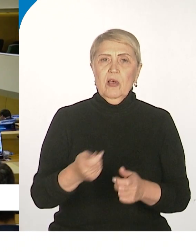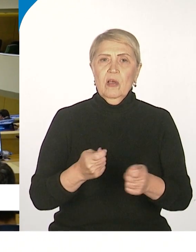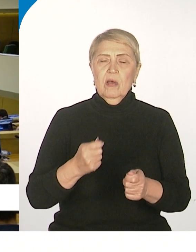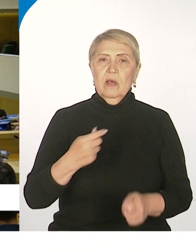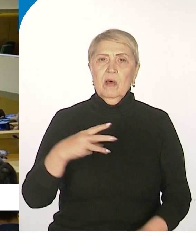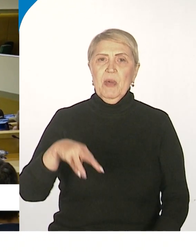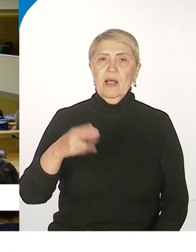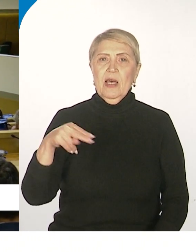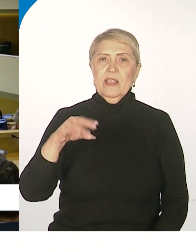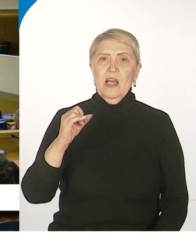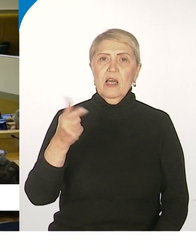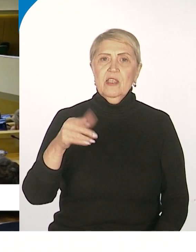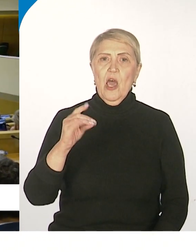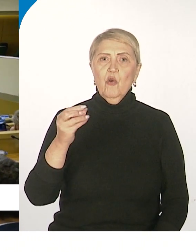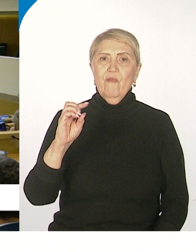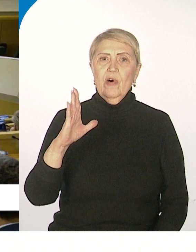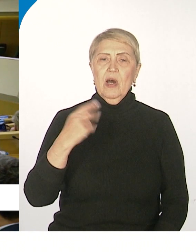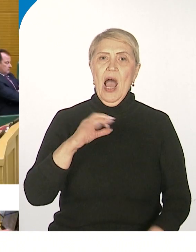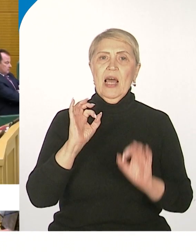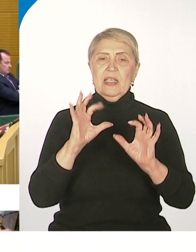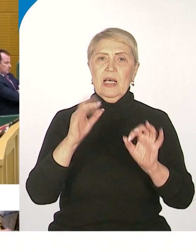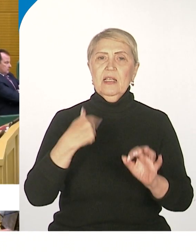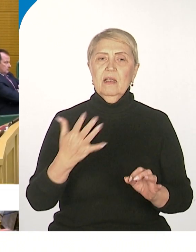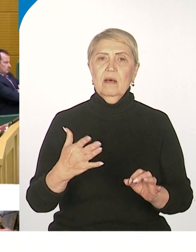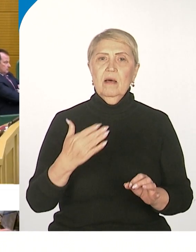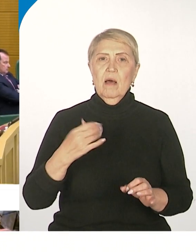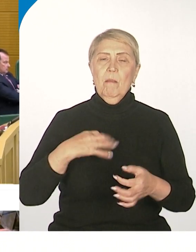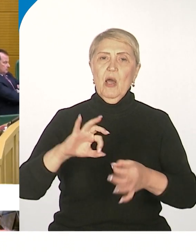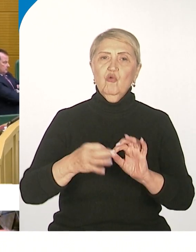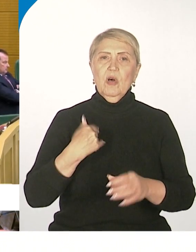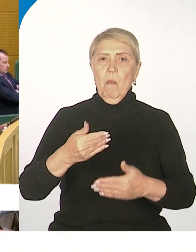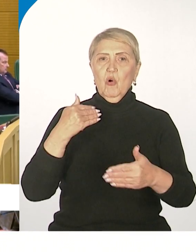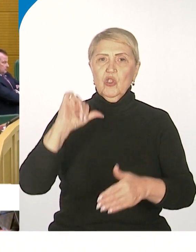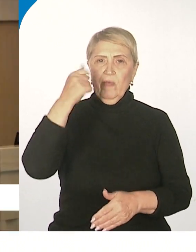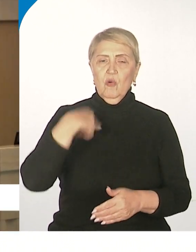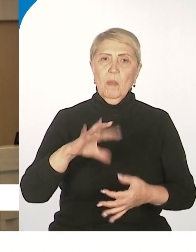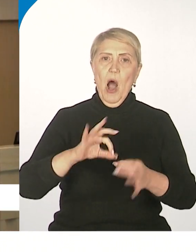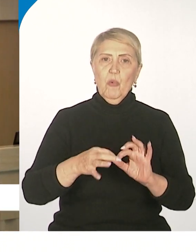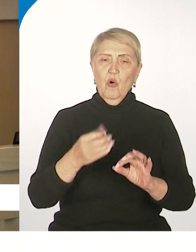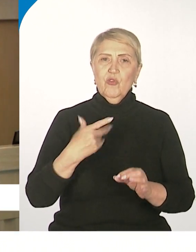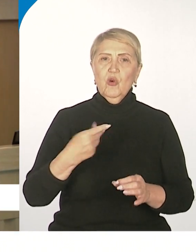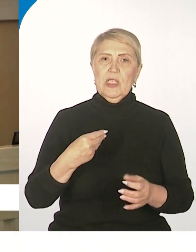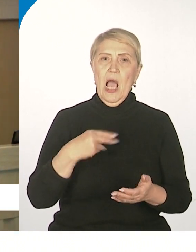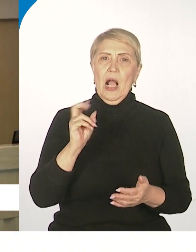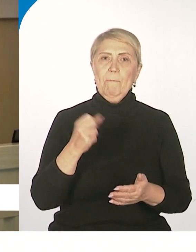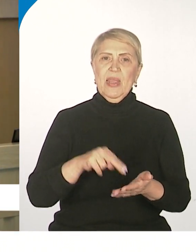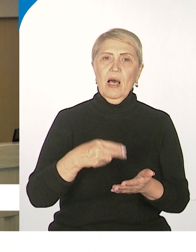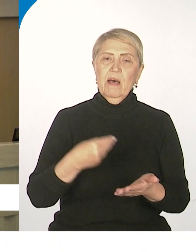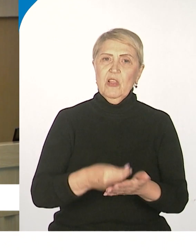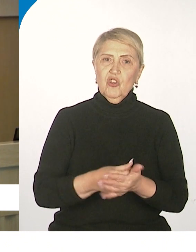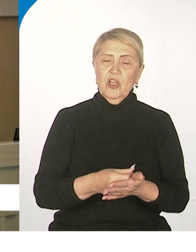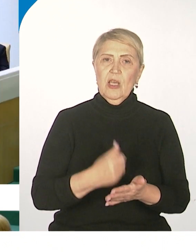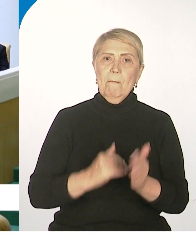последних достижениях и о перспективах региона. По итогам прошлого года объем капиталовложений превысил 264